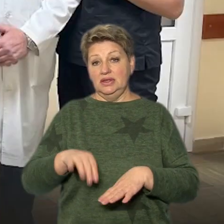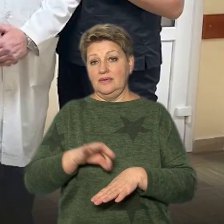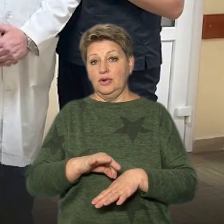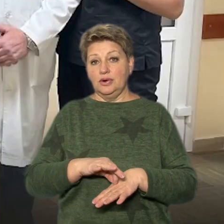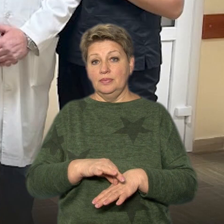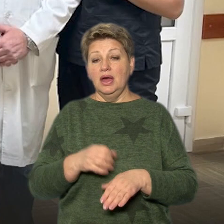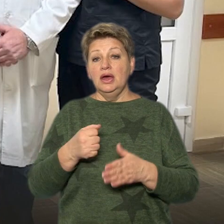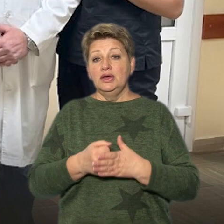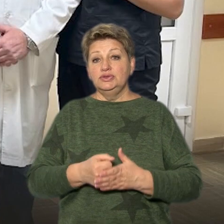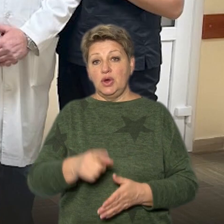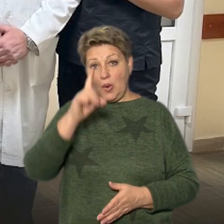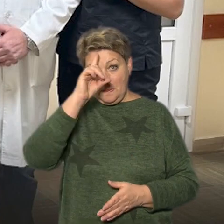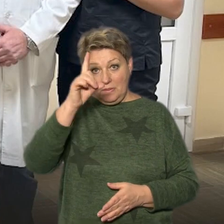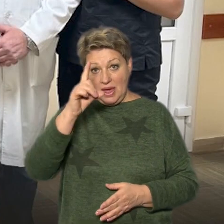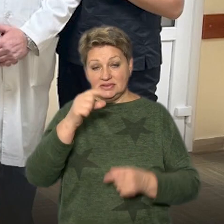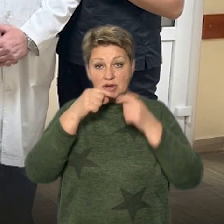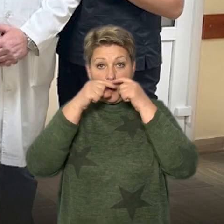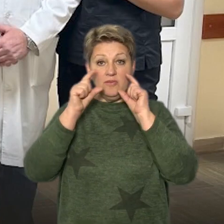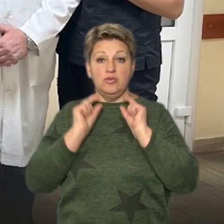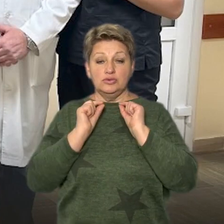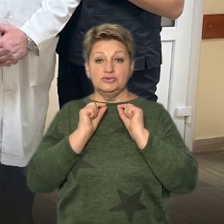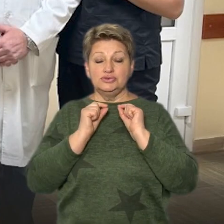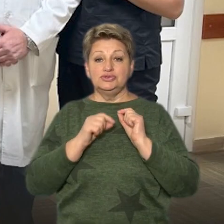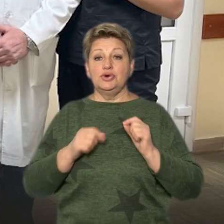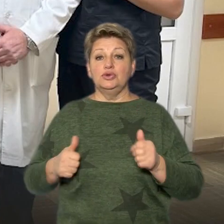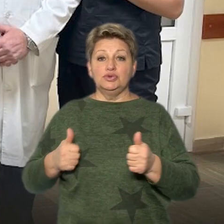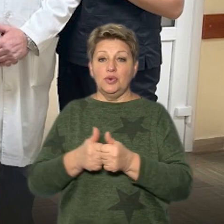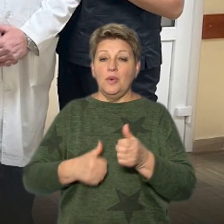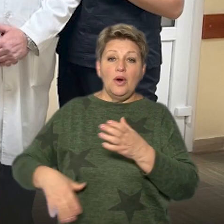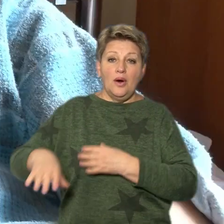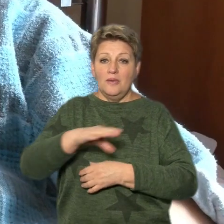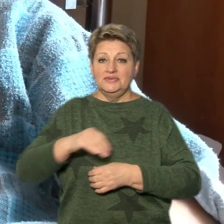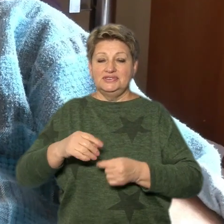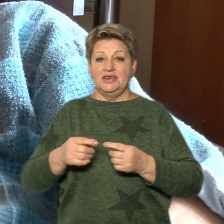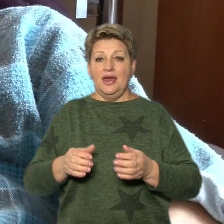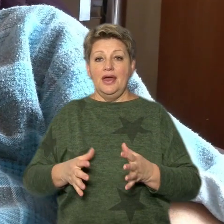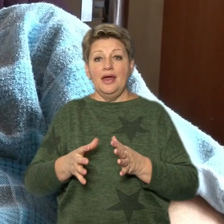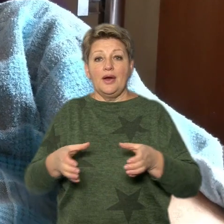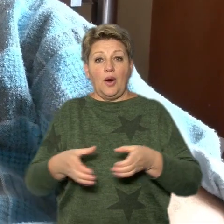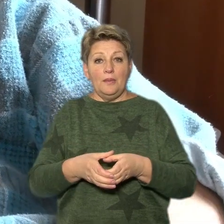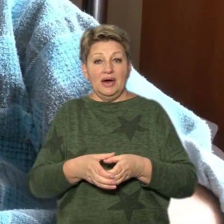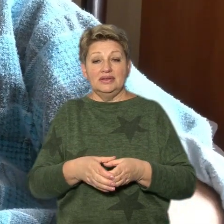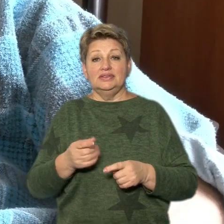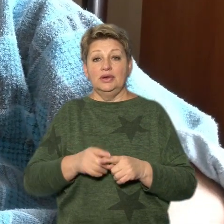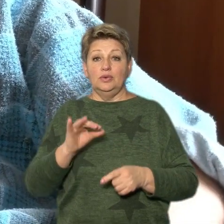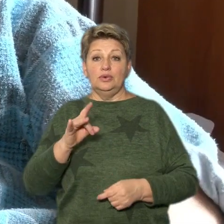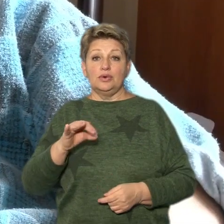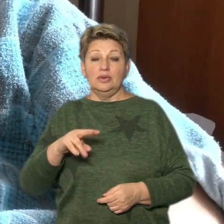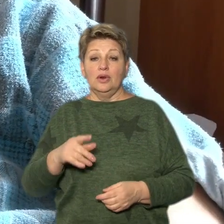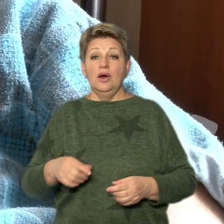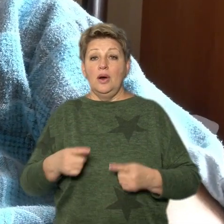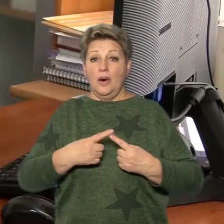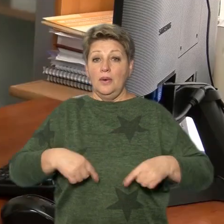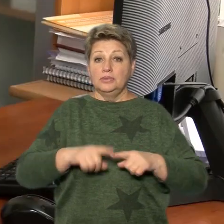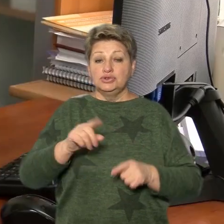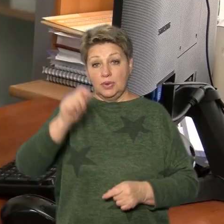До місячника в УСОПАД долучилися всією командою урологічного відділення, аби якомога більше чоловіків змогли